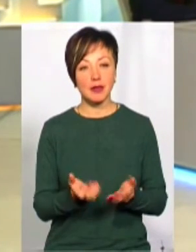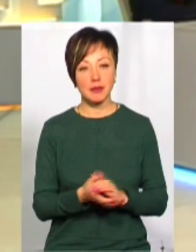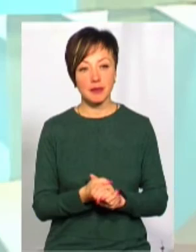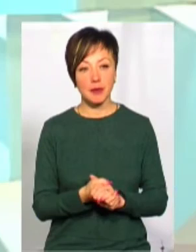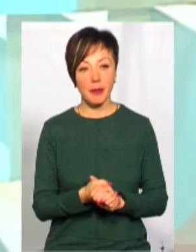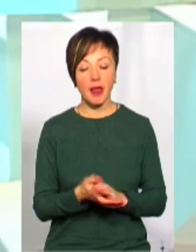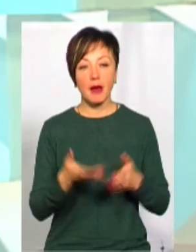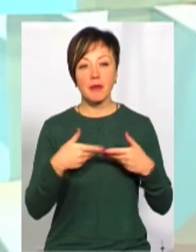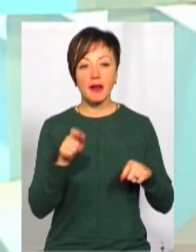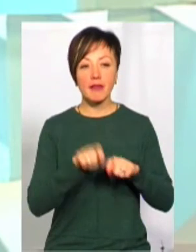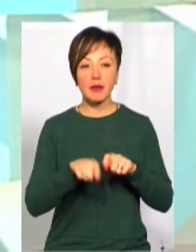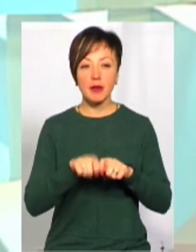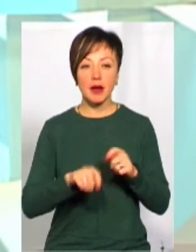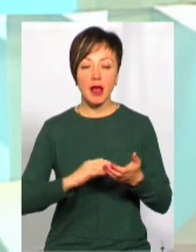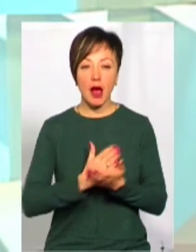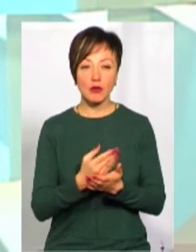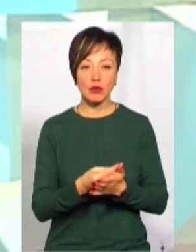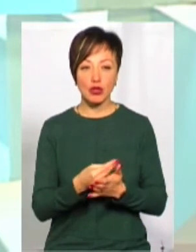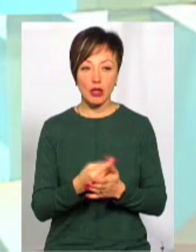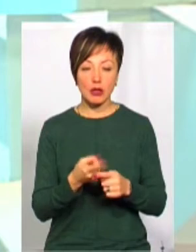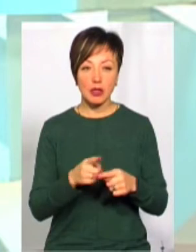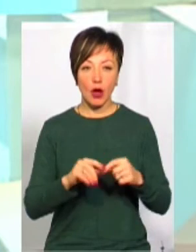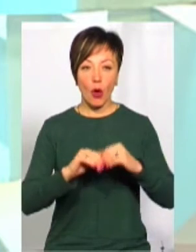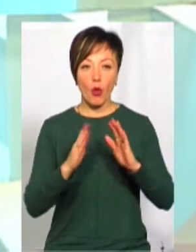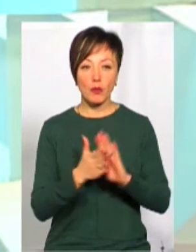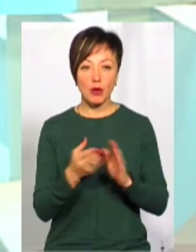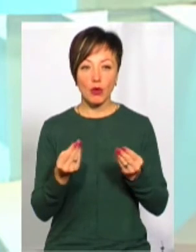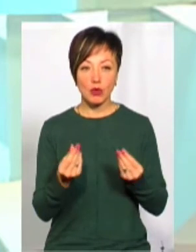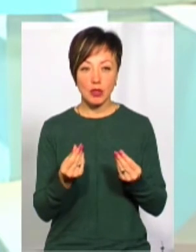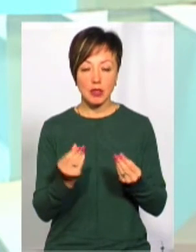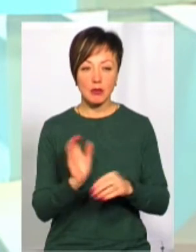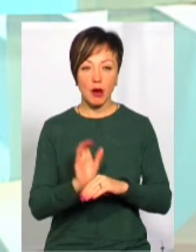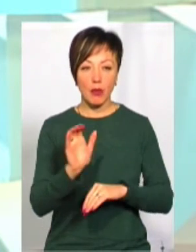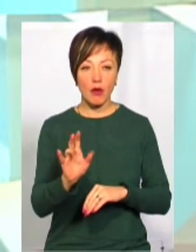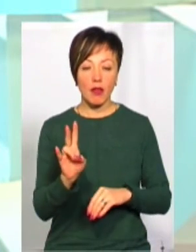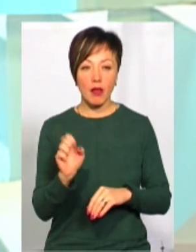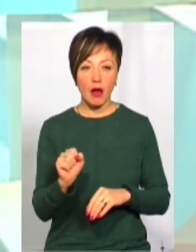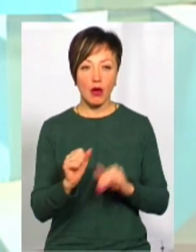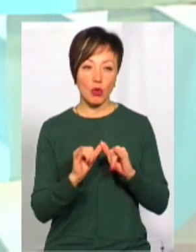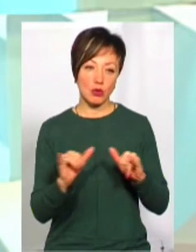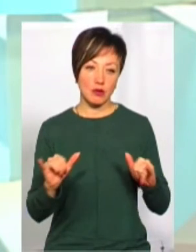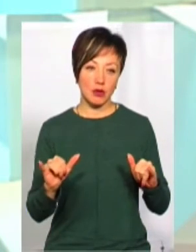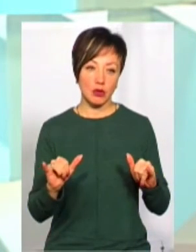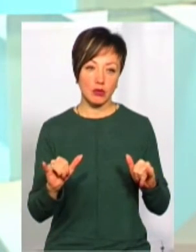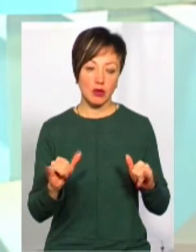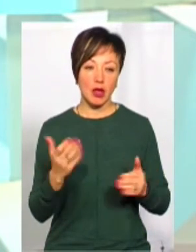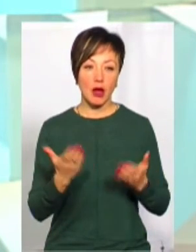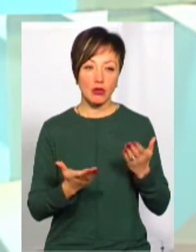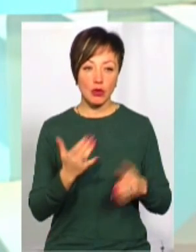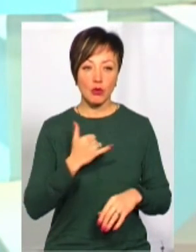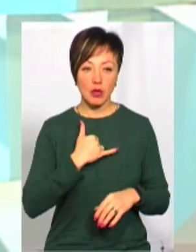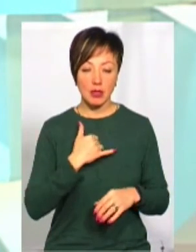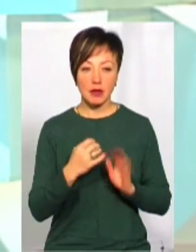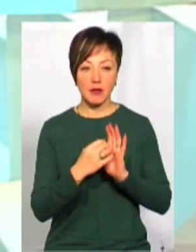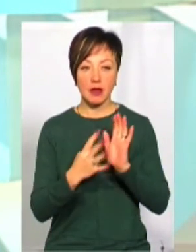вимірюємо якість бюджету, в першу чергу, це обсягом коштів, який спрямовується на бюджет розвитку. Тобто, якщо в нас